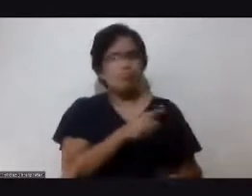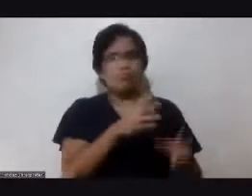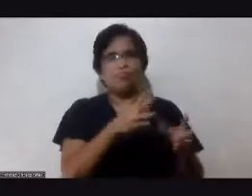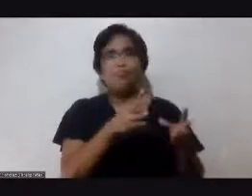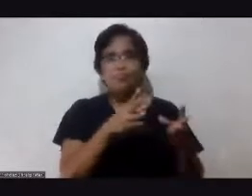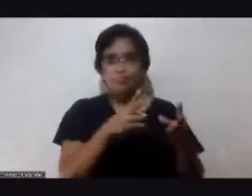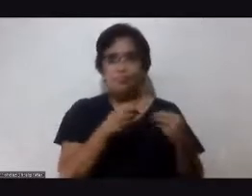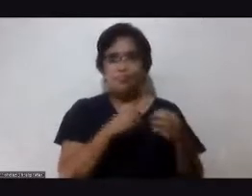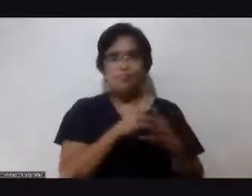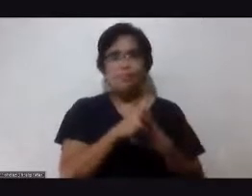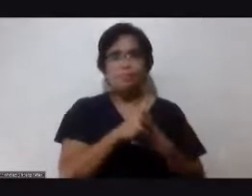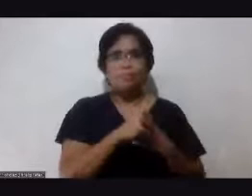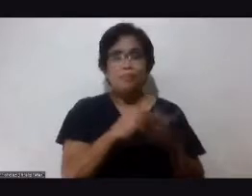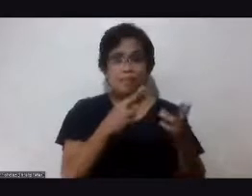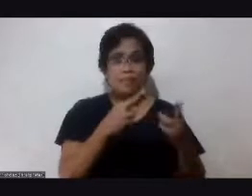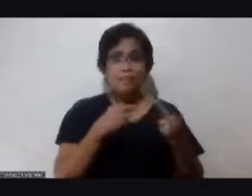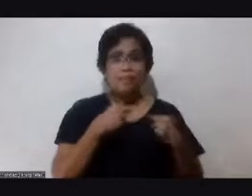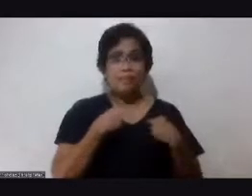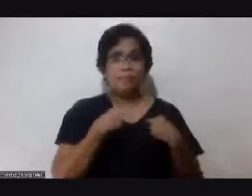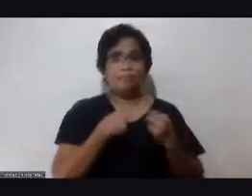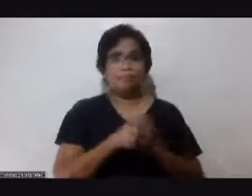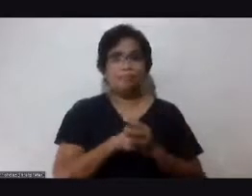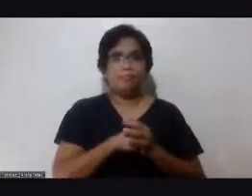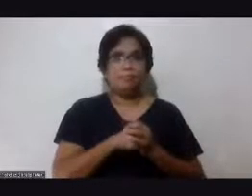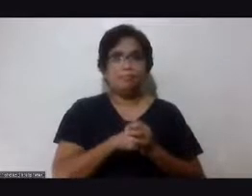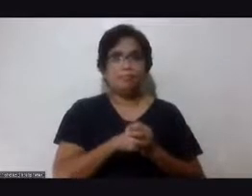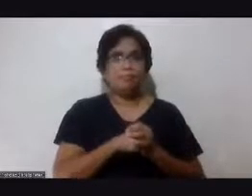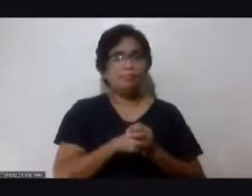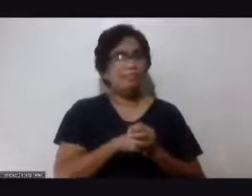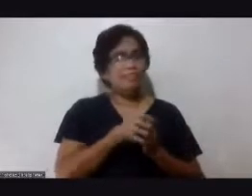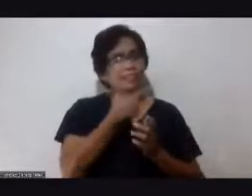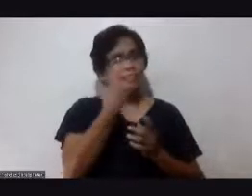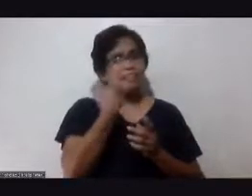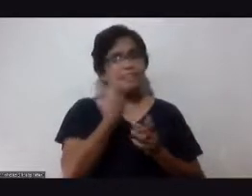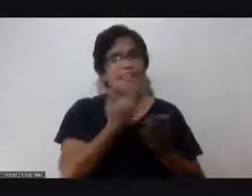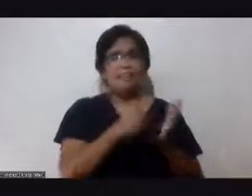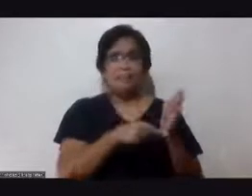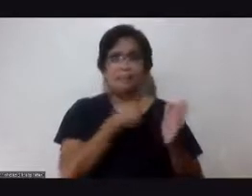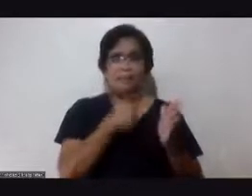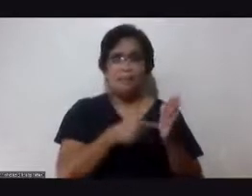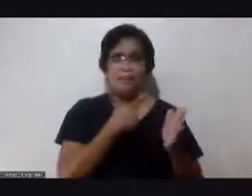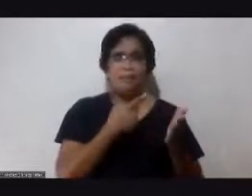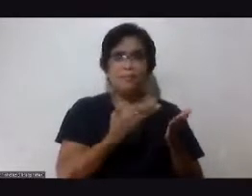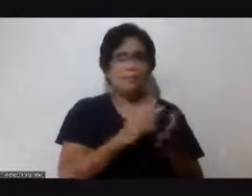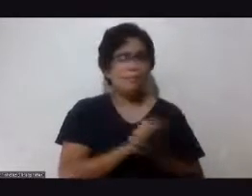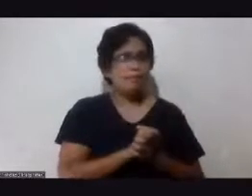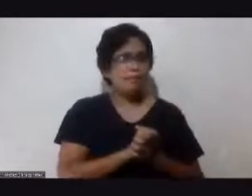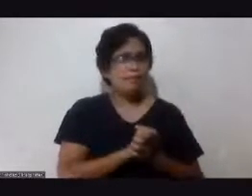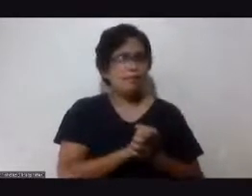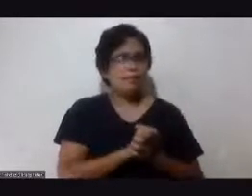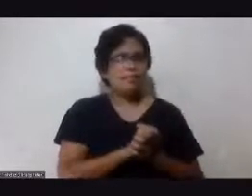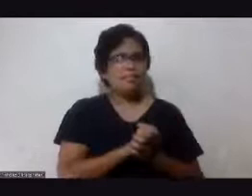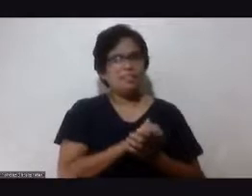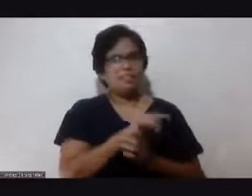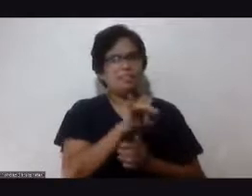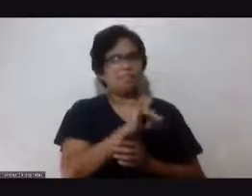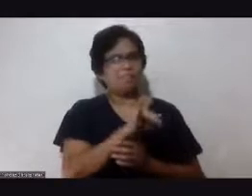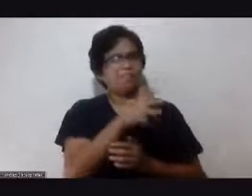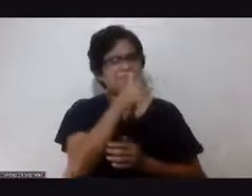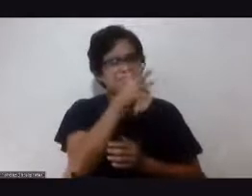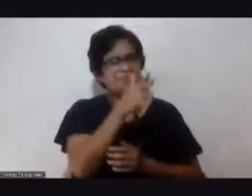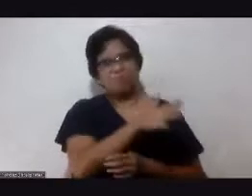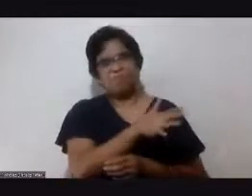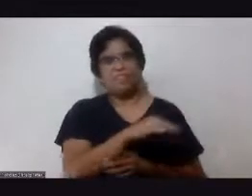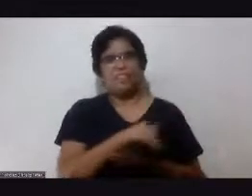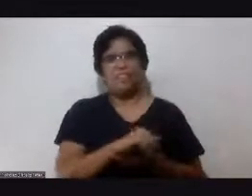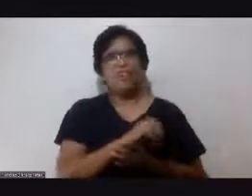Okay? Kasi baka ang nakakalungkot kasi minsan Brother Benson yung kung tawagin ay Mingas Kugon. Yan.